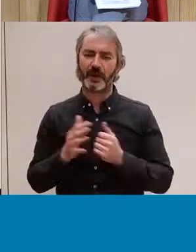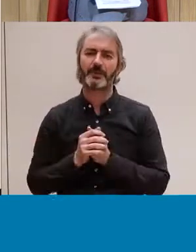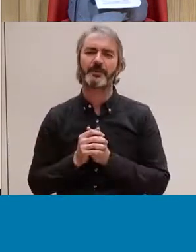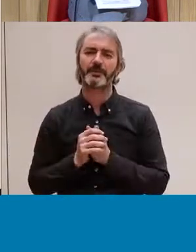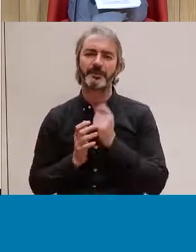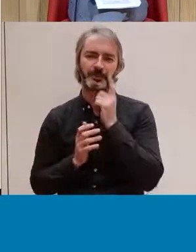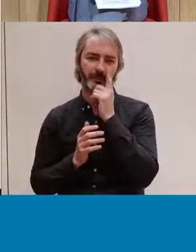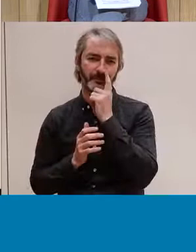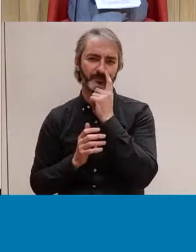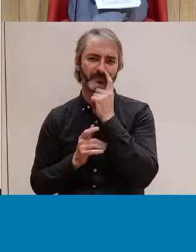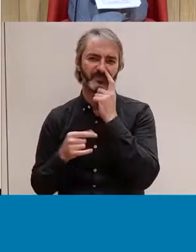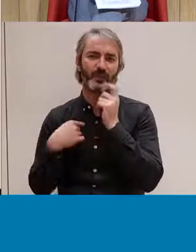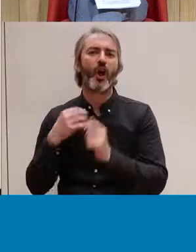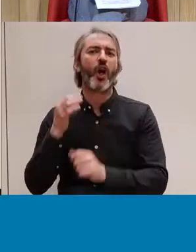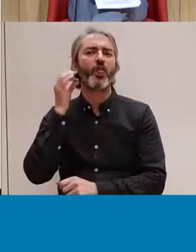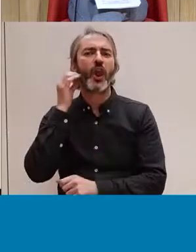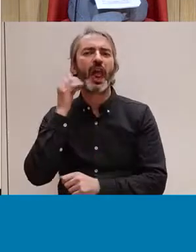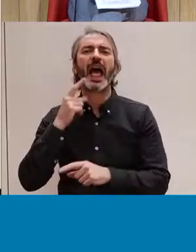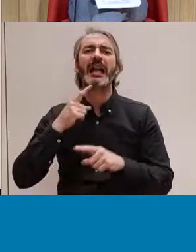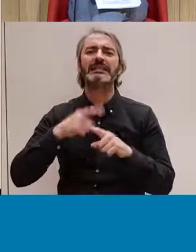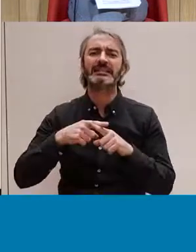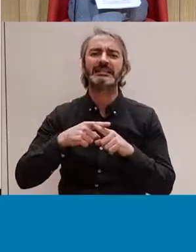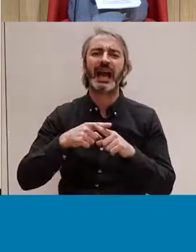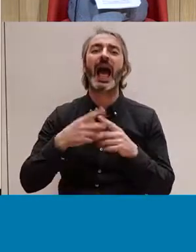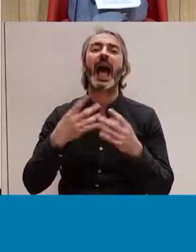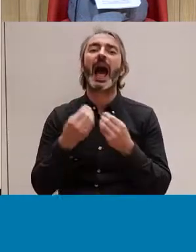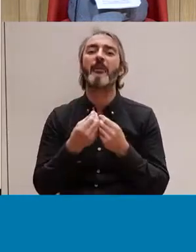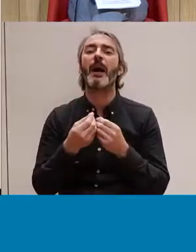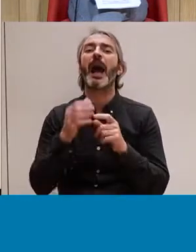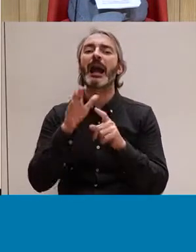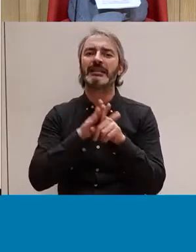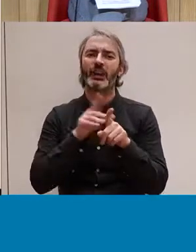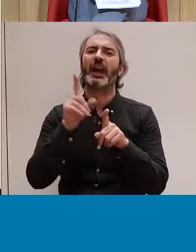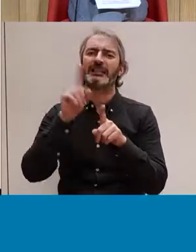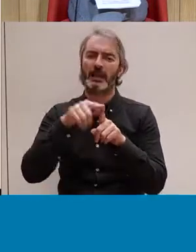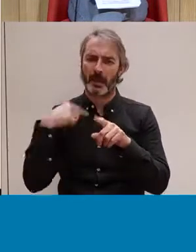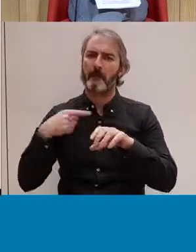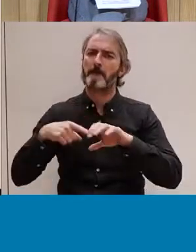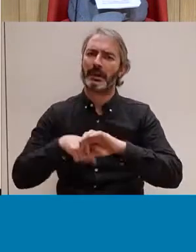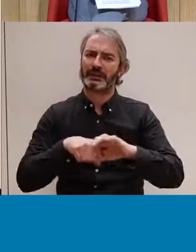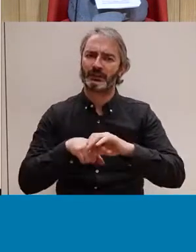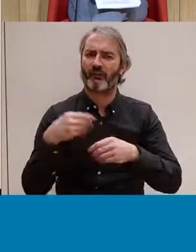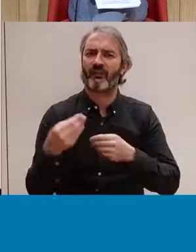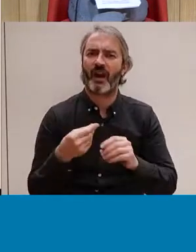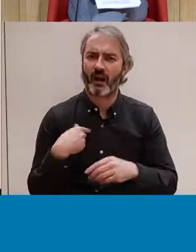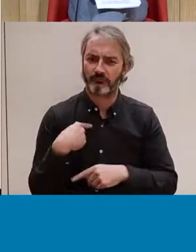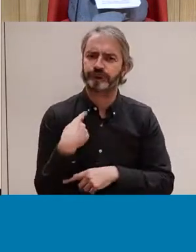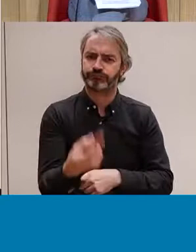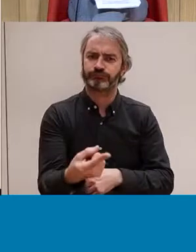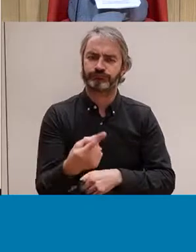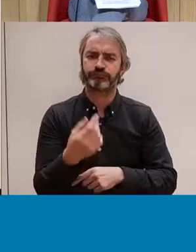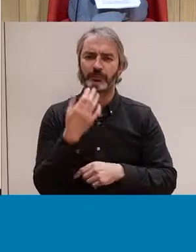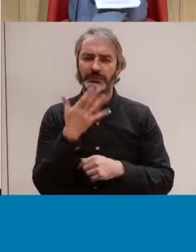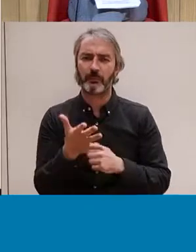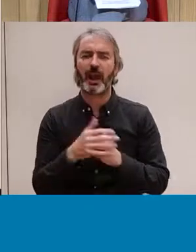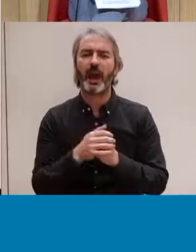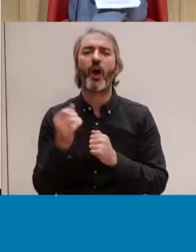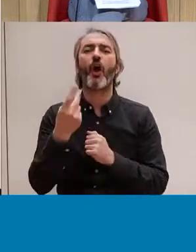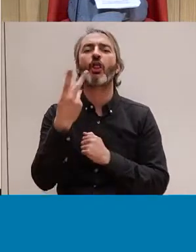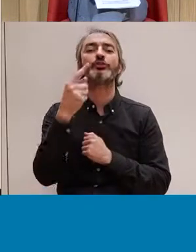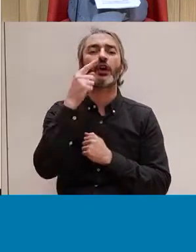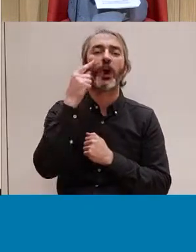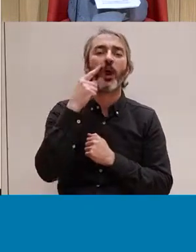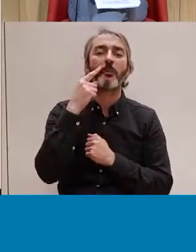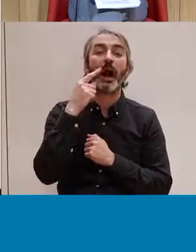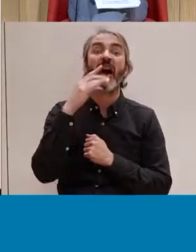dones tenint sexe no només amb carícies sinó fent penetracions, per exemple, o mostrar dos homes